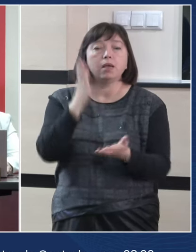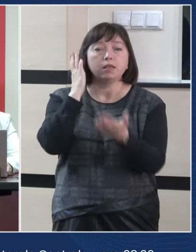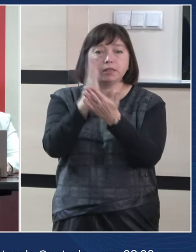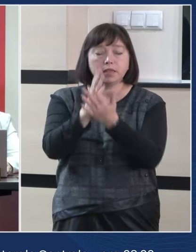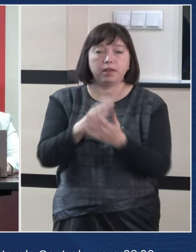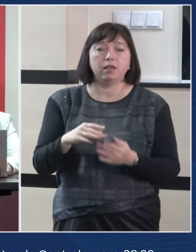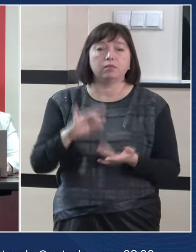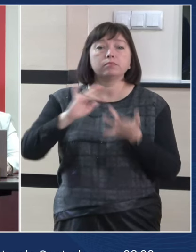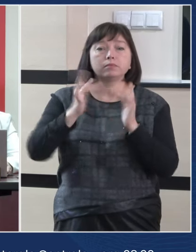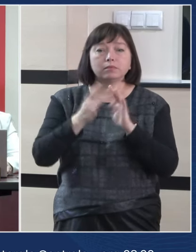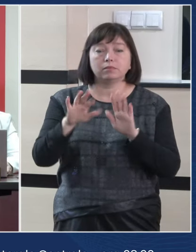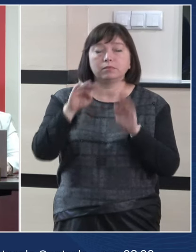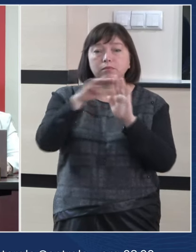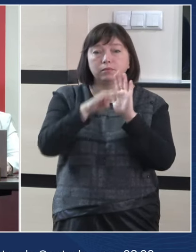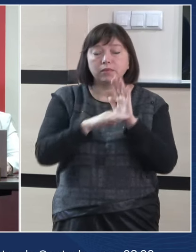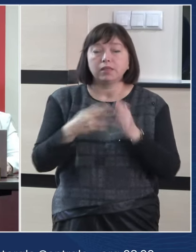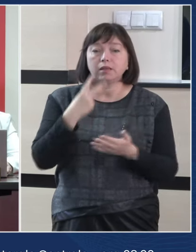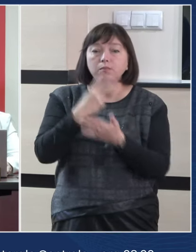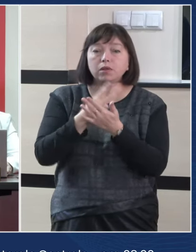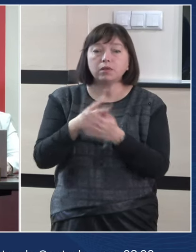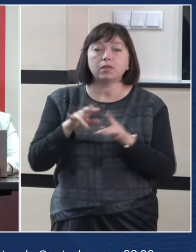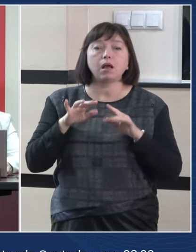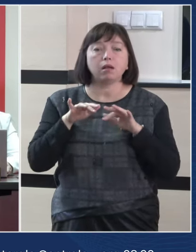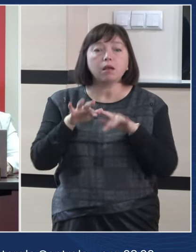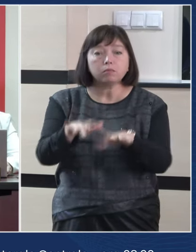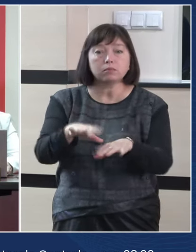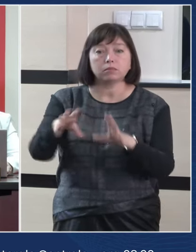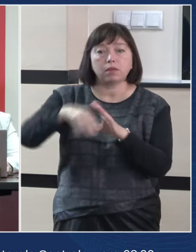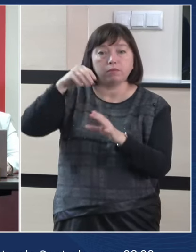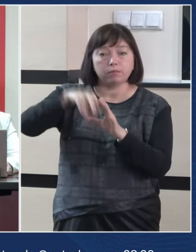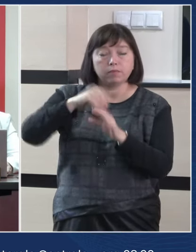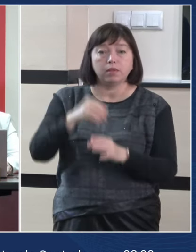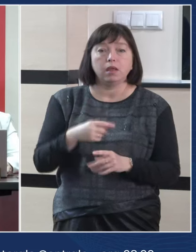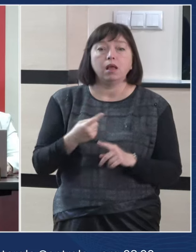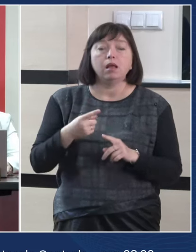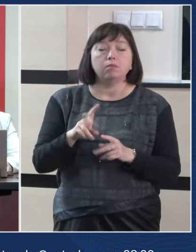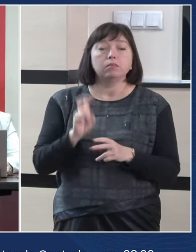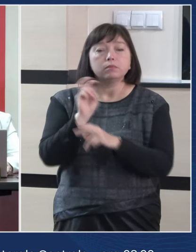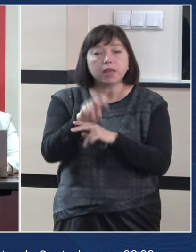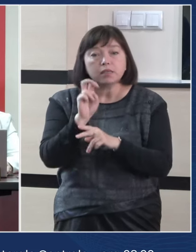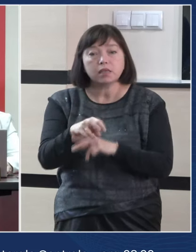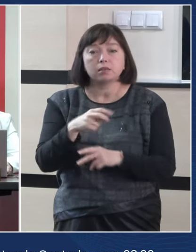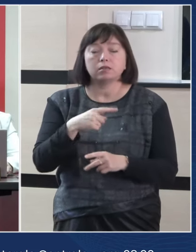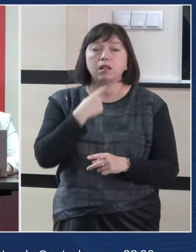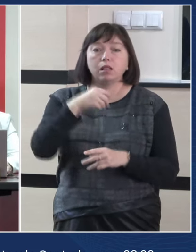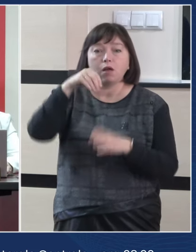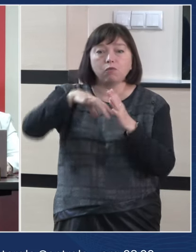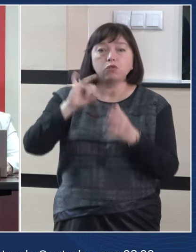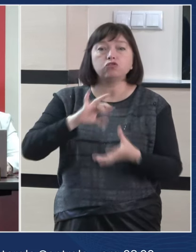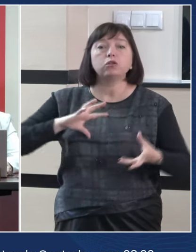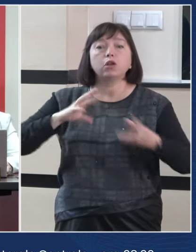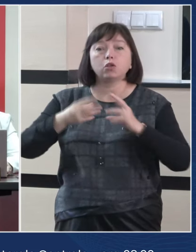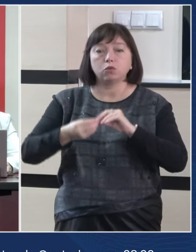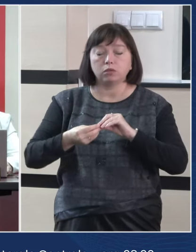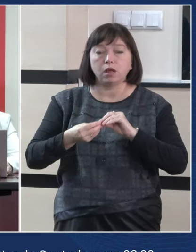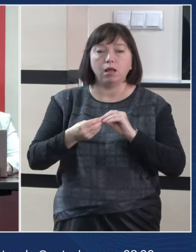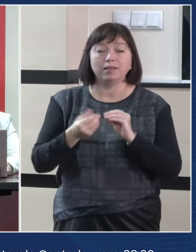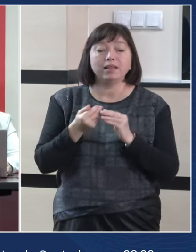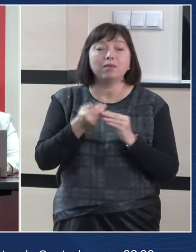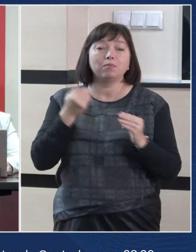pe platforma online de prezentare a mersului votării, prezența la vot și rezultatele